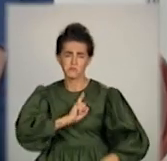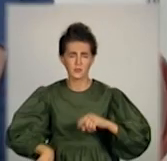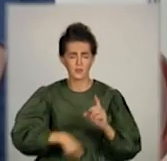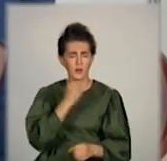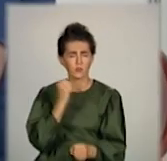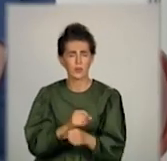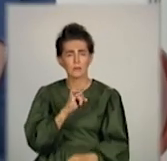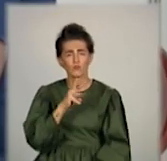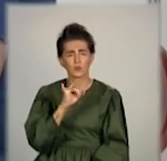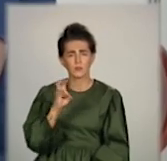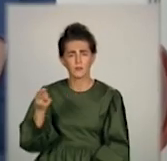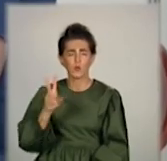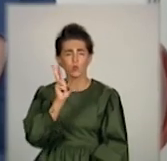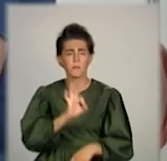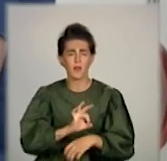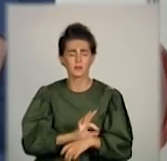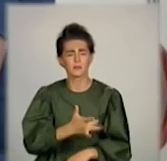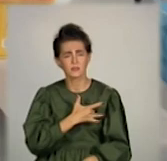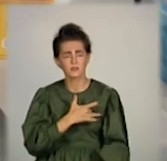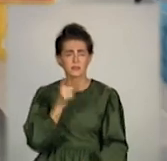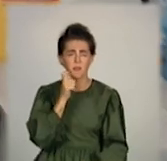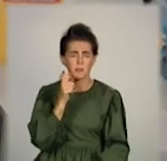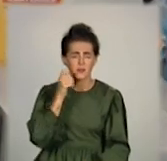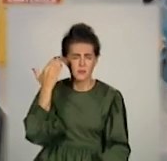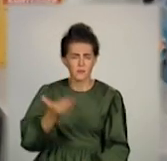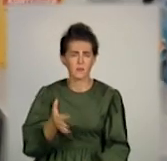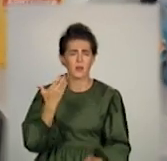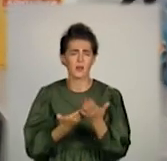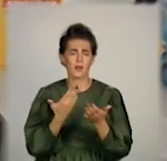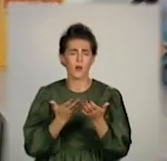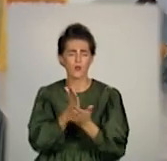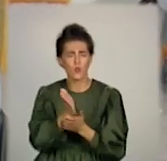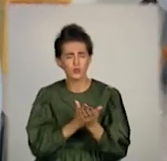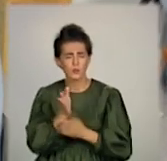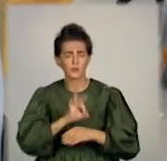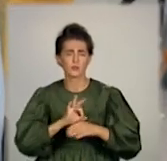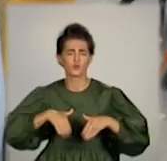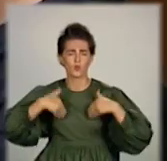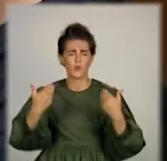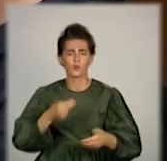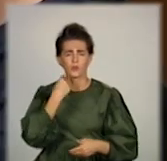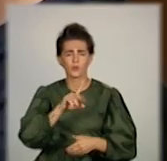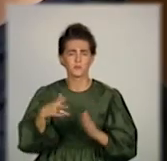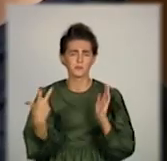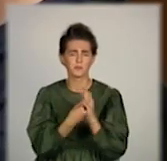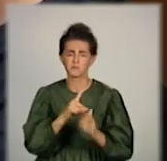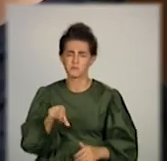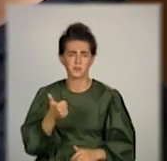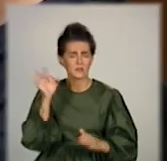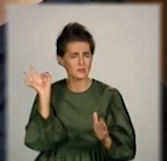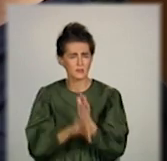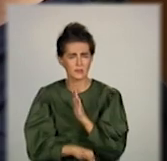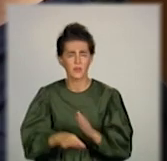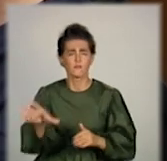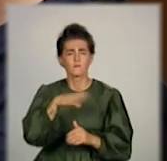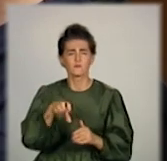Хворим на серцеві недуги, діабет і тим, хто має хронічні захворювання, фахівчиня радить щепитися першочергово. Особливо у